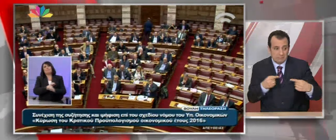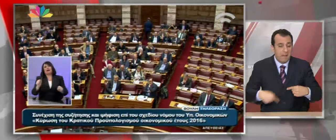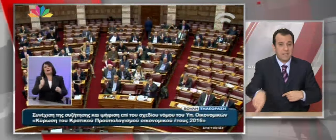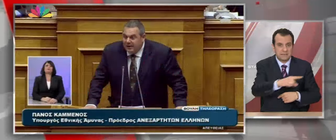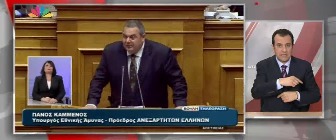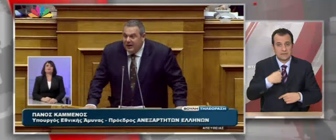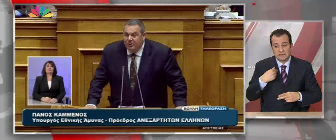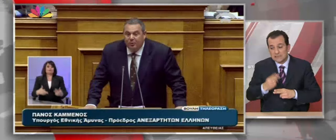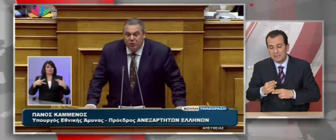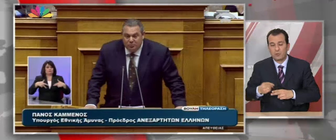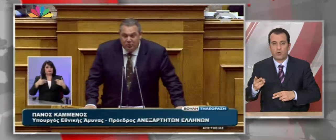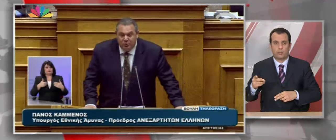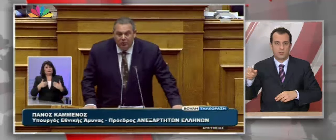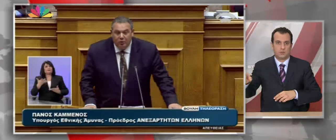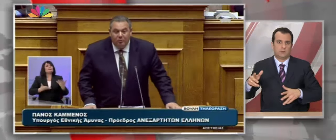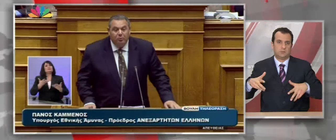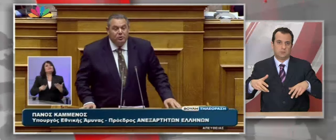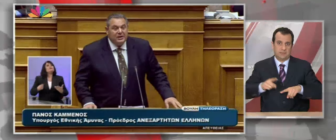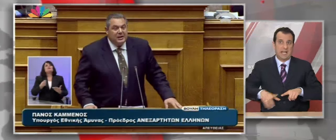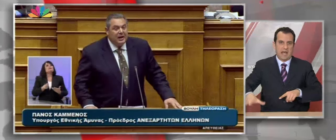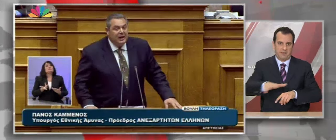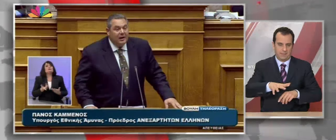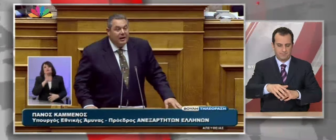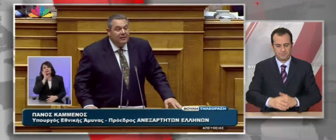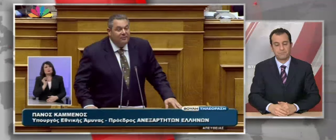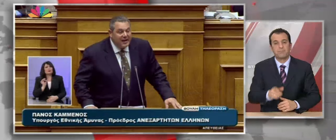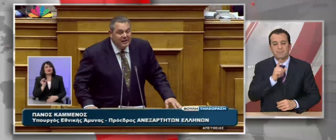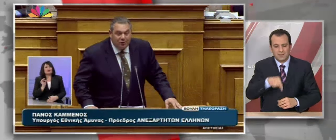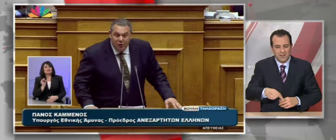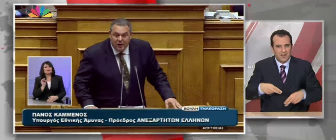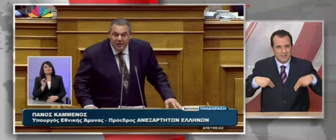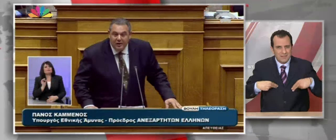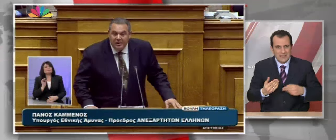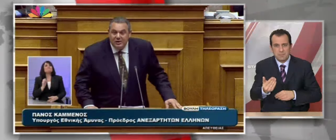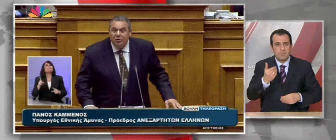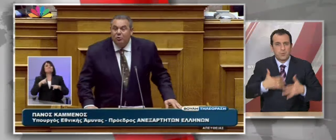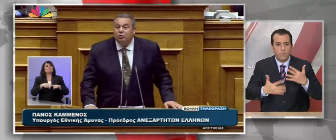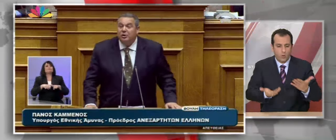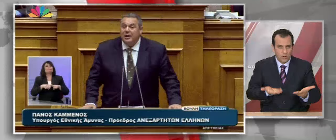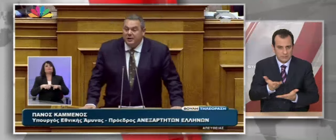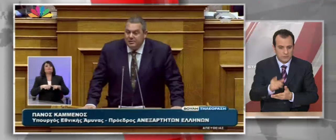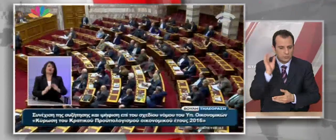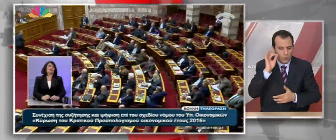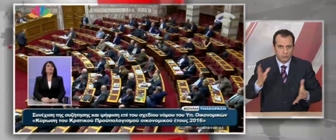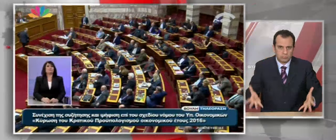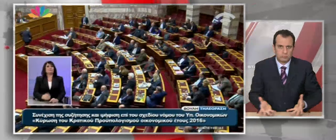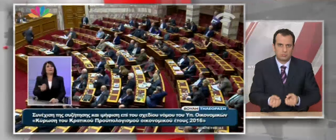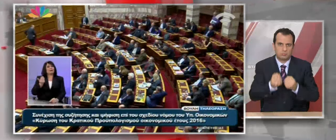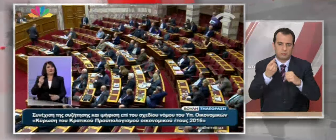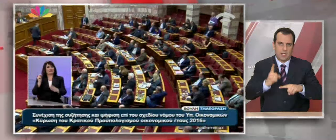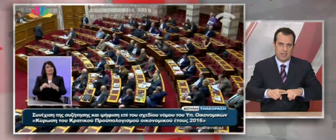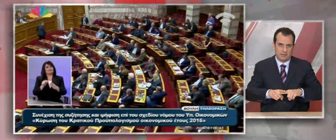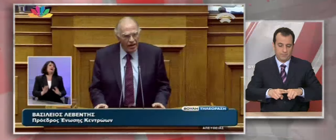λοιπόν η κυβέρνηση φέρνει ένα προϋπολογισμό που ουσιαστικά φέρνει τη χώρα στην οδό της σωτηρίας. Εγώ